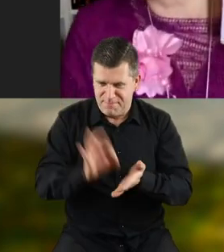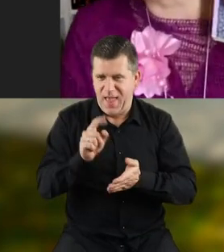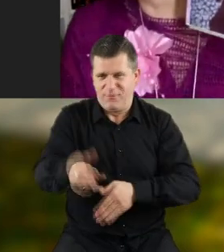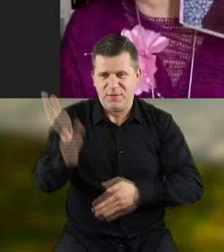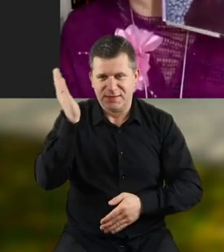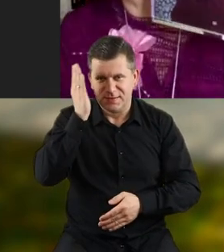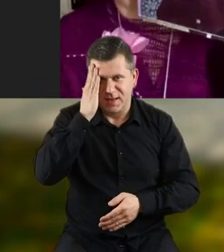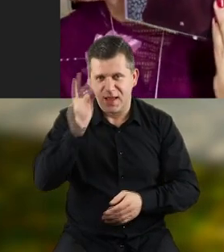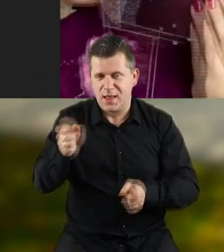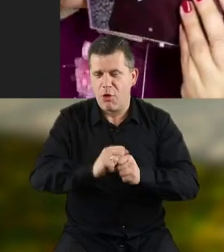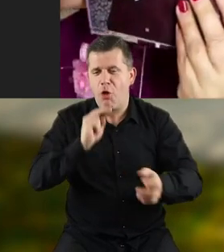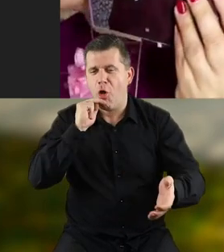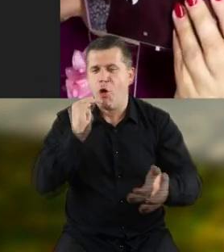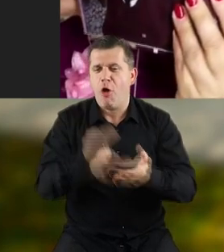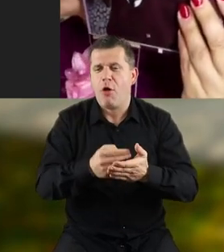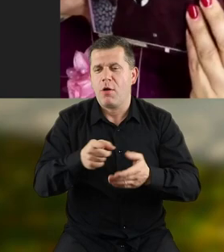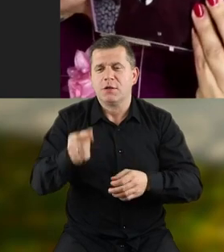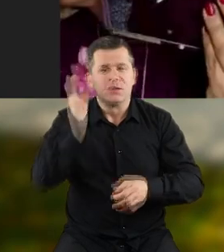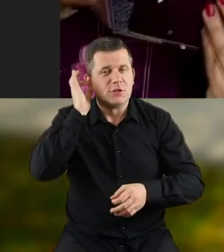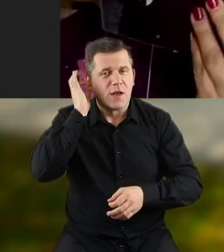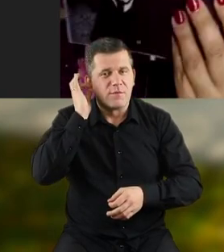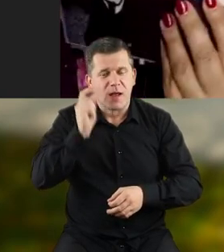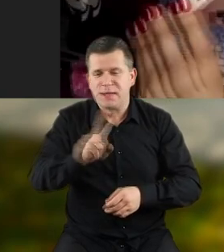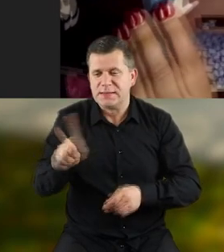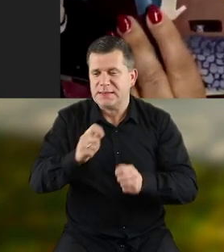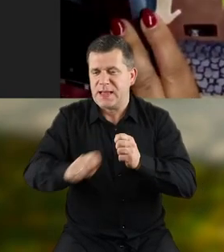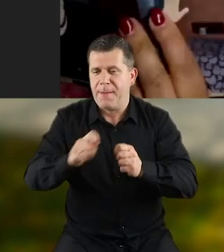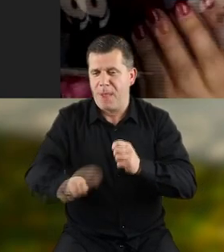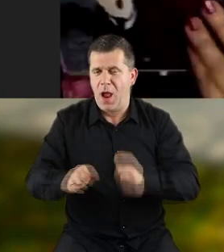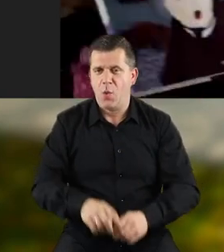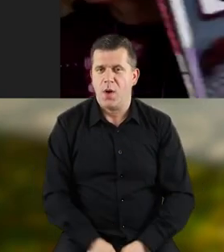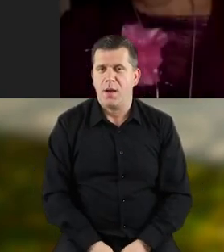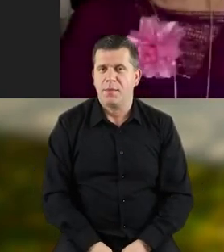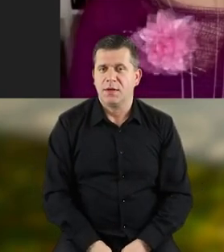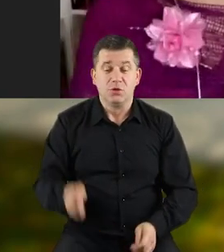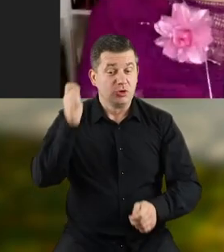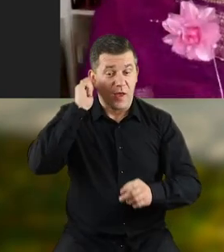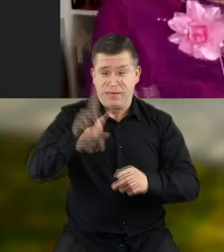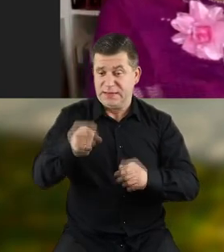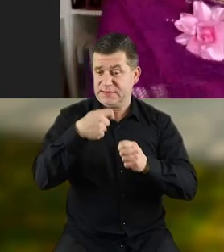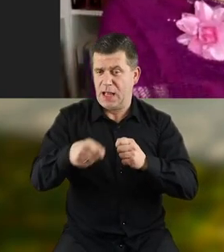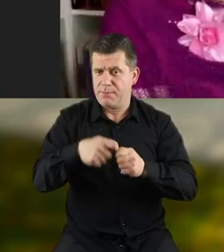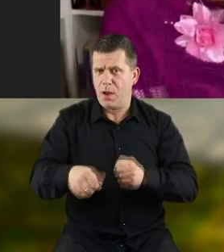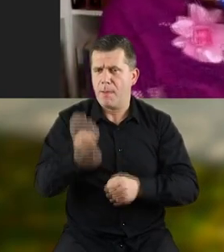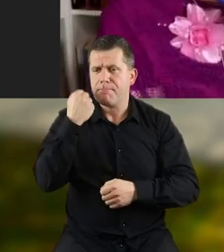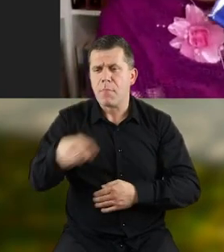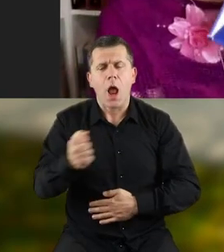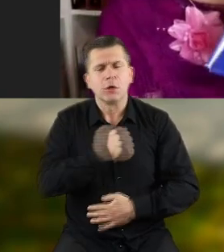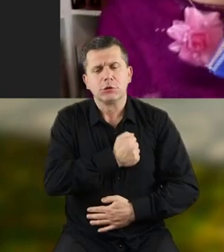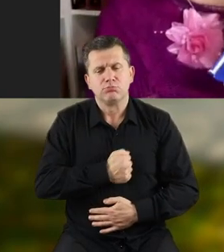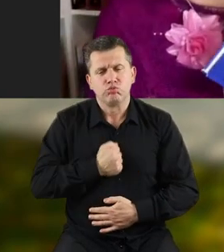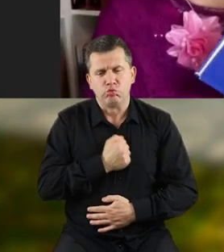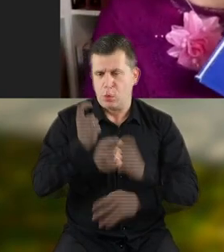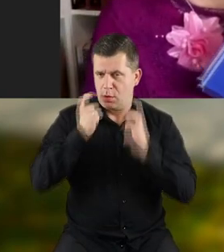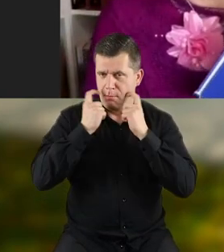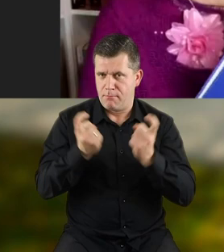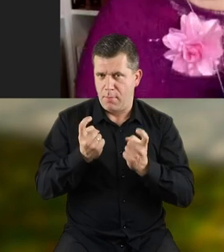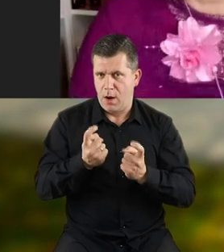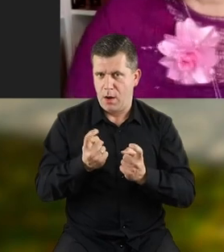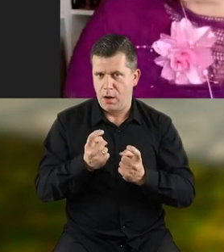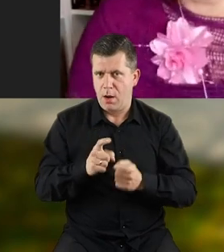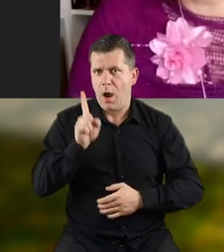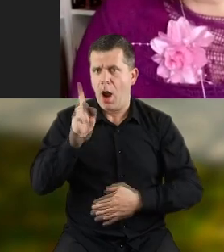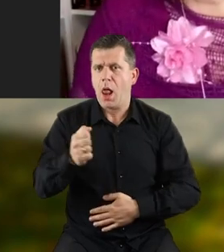na pewno ją znacie, tu jest odpowiedź na tę bajkę, dziewczynka z zapałkami. Dziewczynka z zapałkami, bardzo smutna bajka,